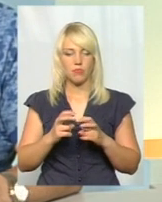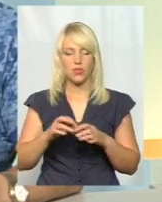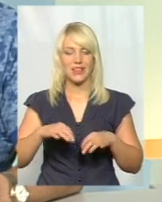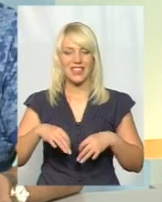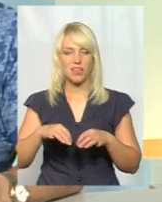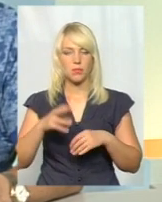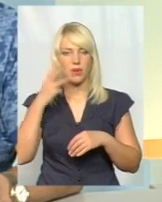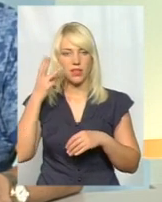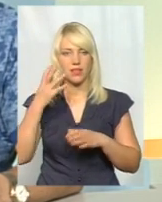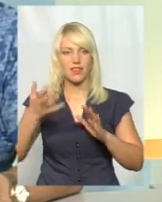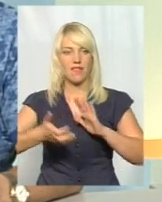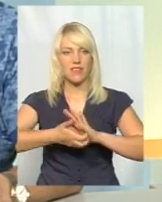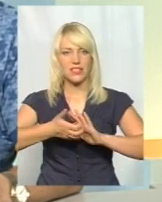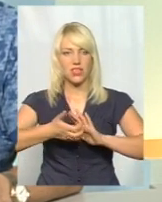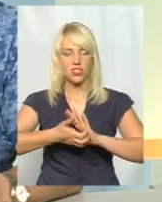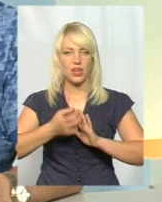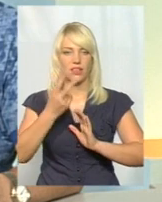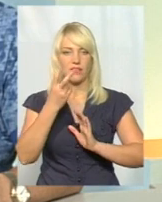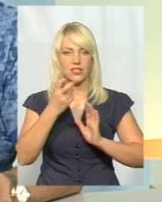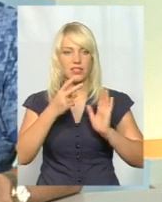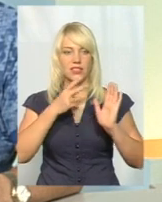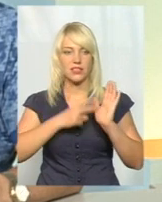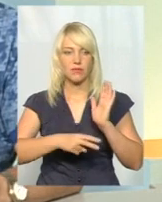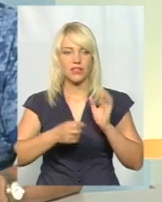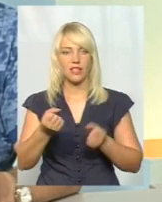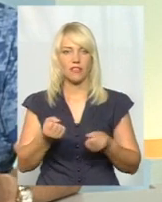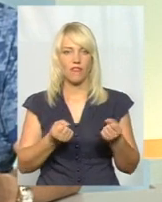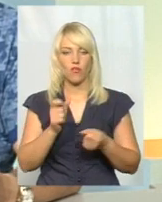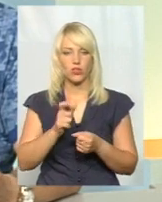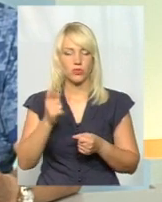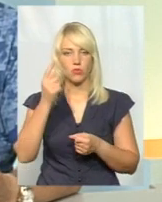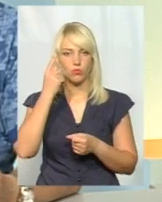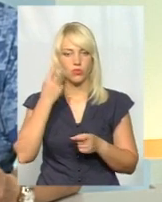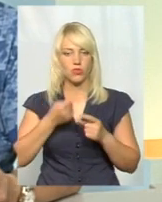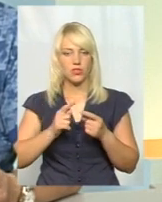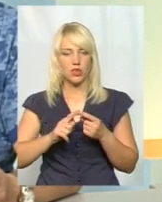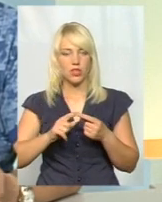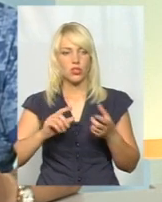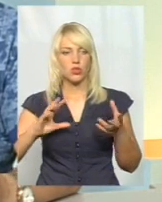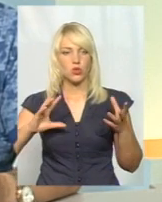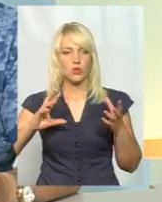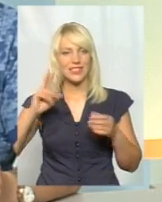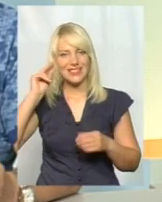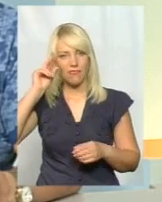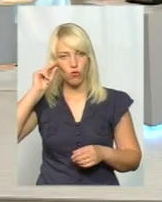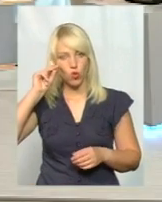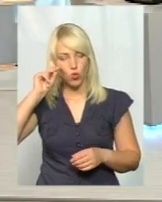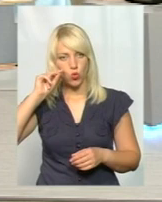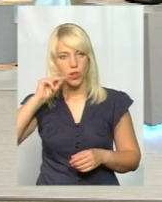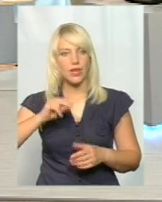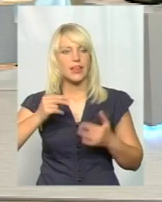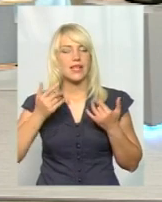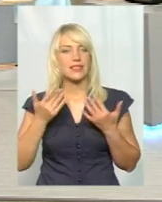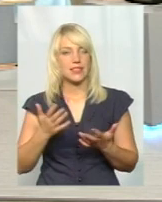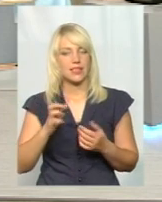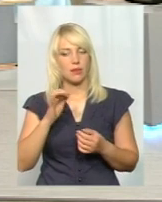Хмельницького не вистачає 270 водіїв. Вдумайтесь в цю суму, в цю цифру. Тобто, наскільки б